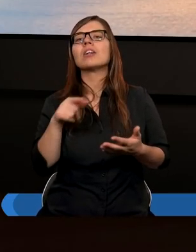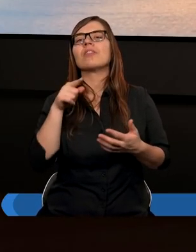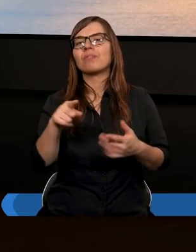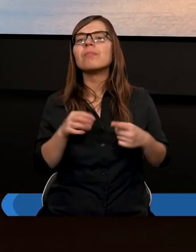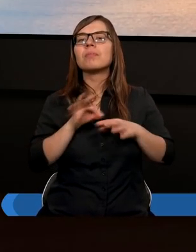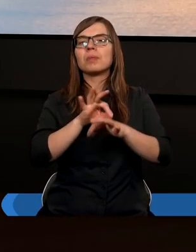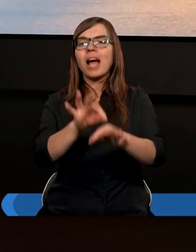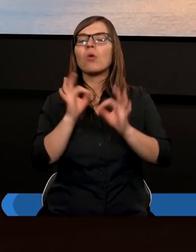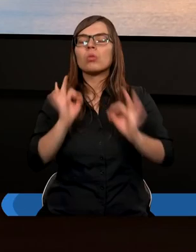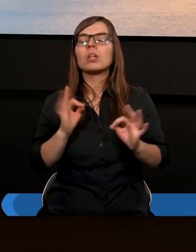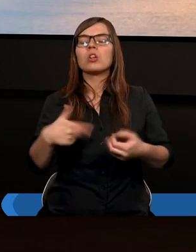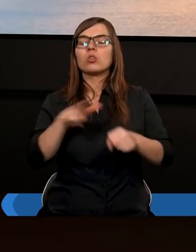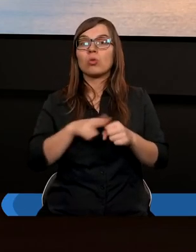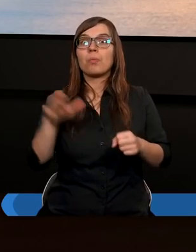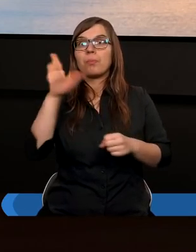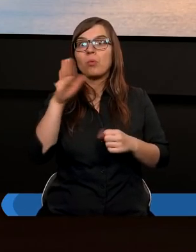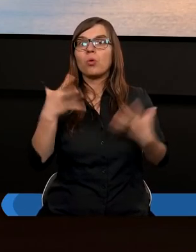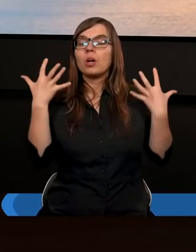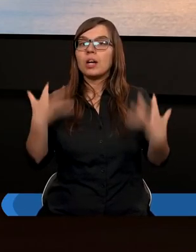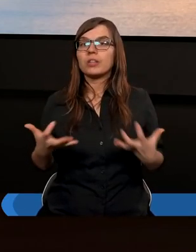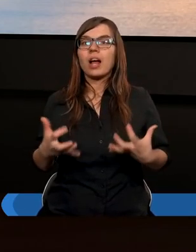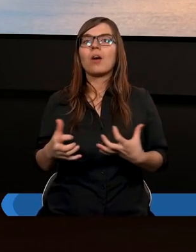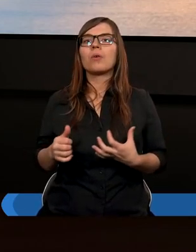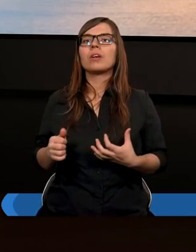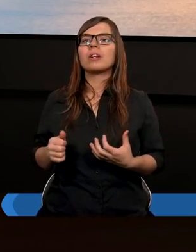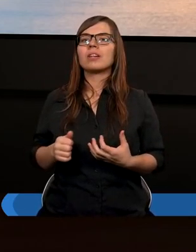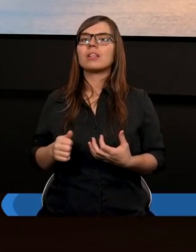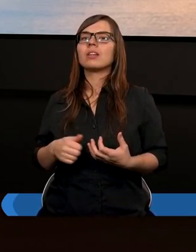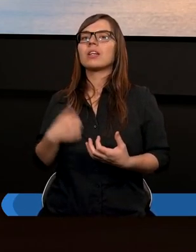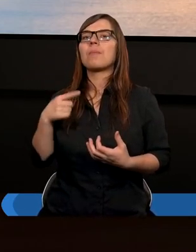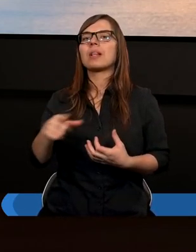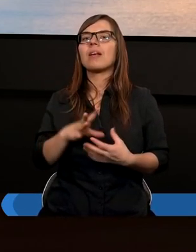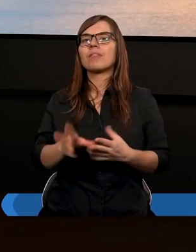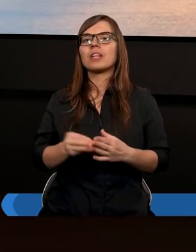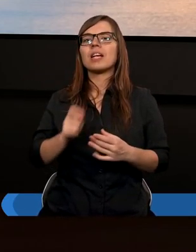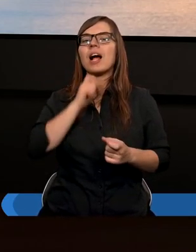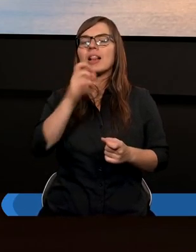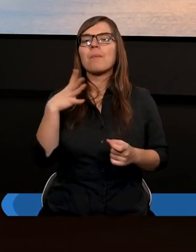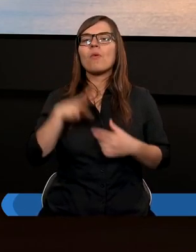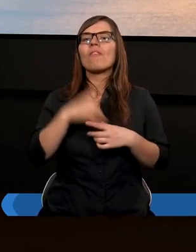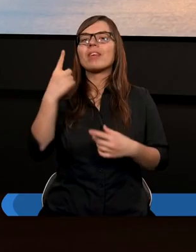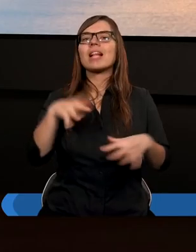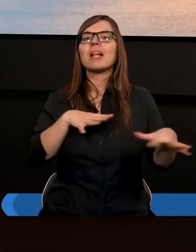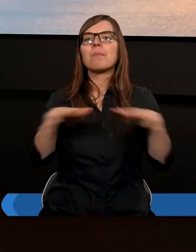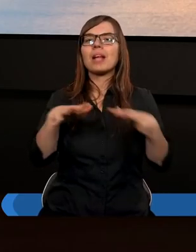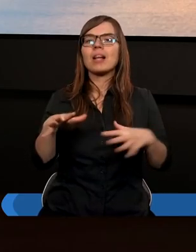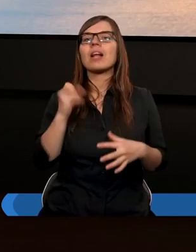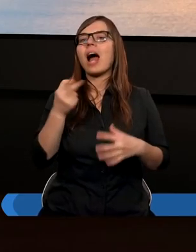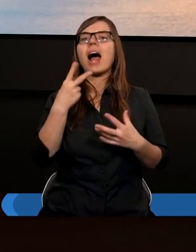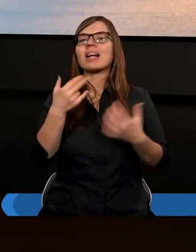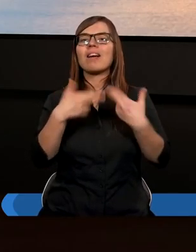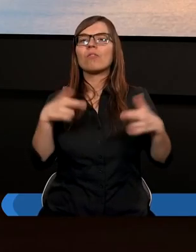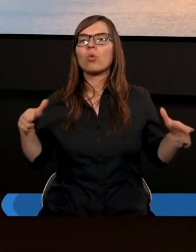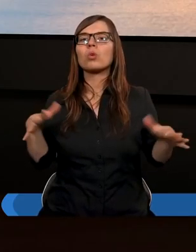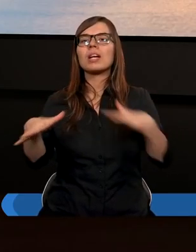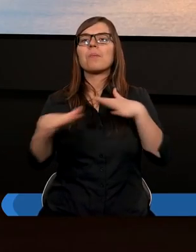kierunku, w jakim Bóg chciał, żeby te wszystkie dary były w jednym miejscu, a nie w różnych